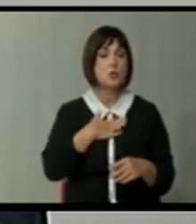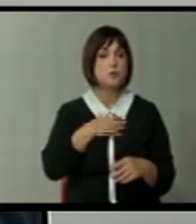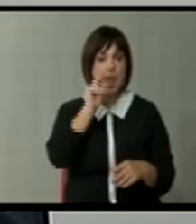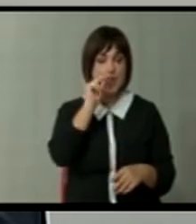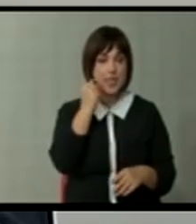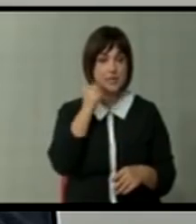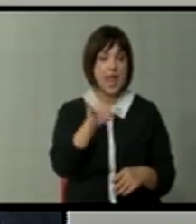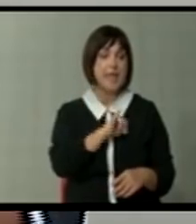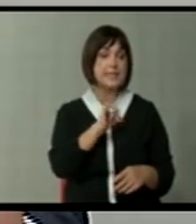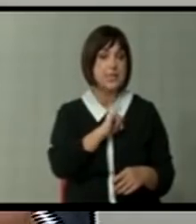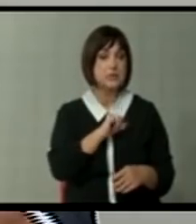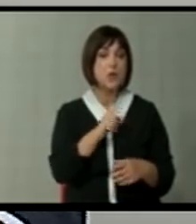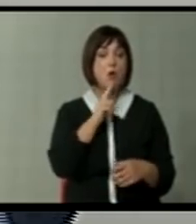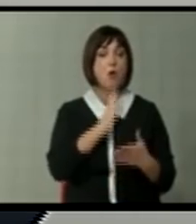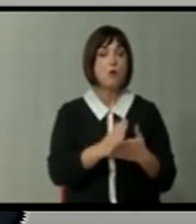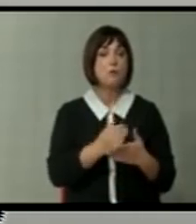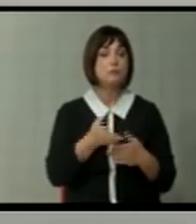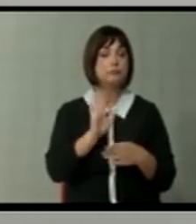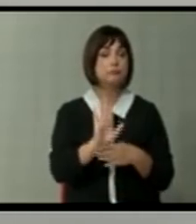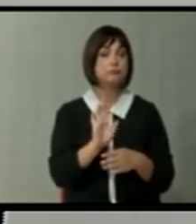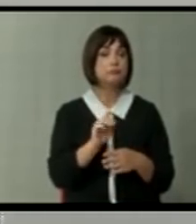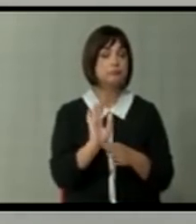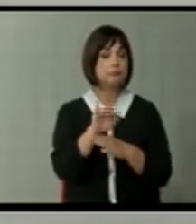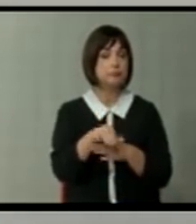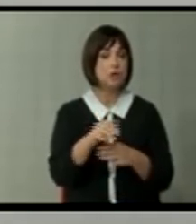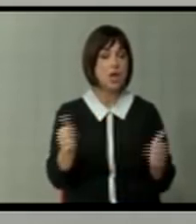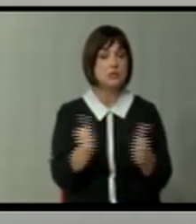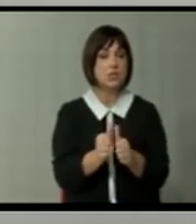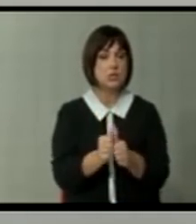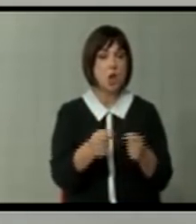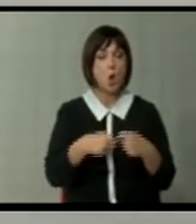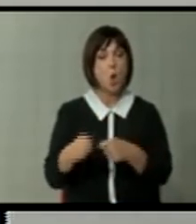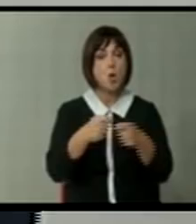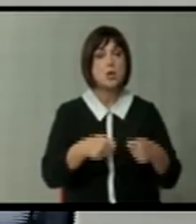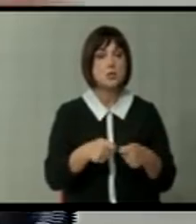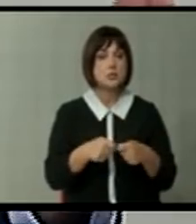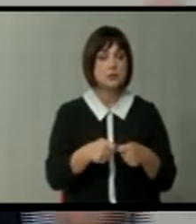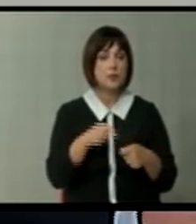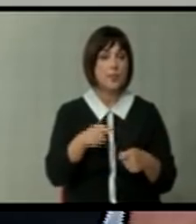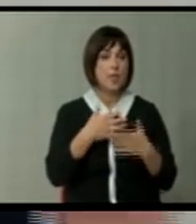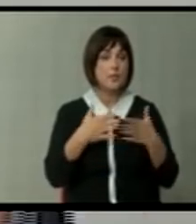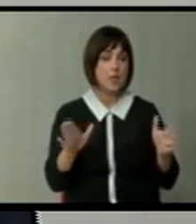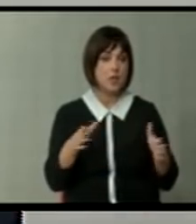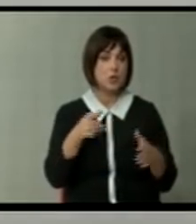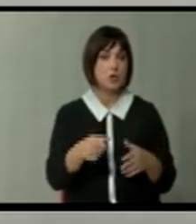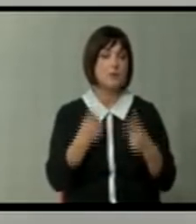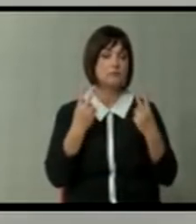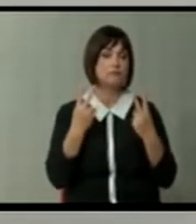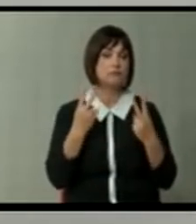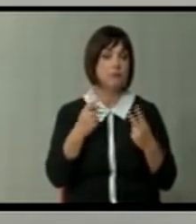национали интереси, кои ги пласират преку заедничката организација, преку најголемите и клушните,